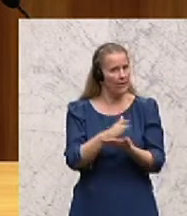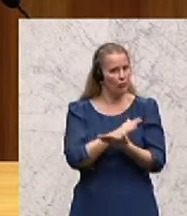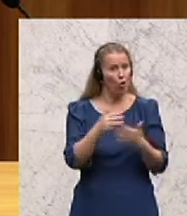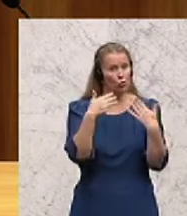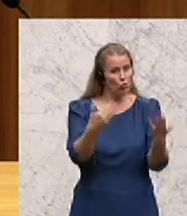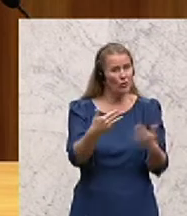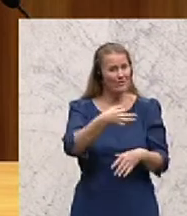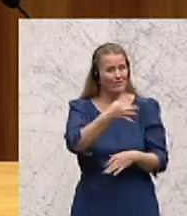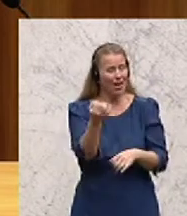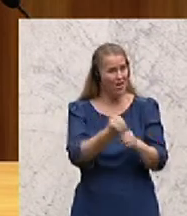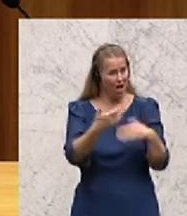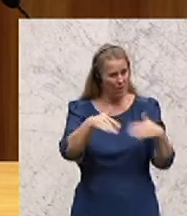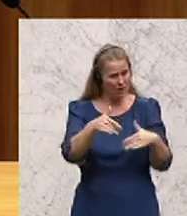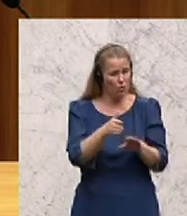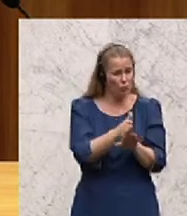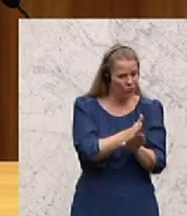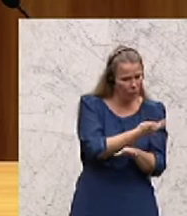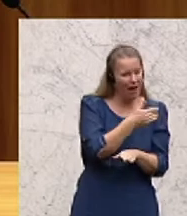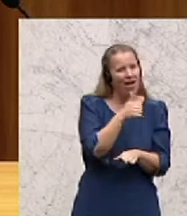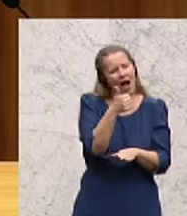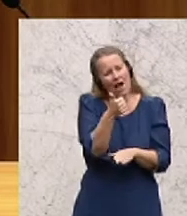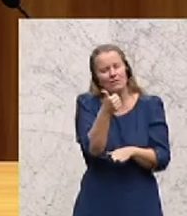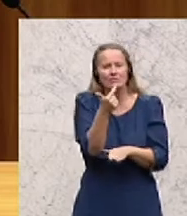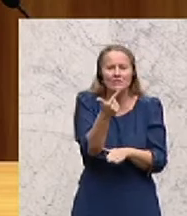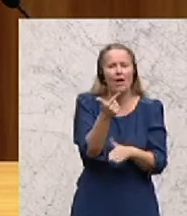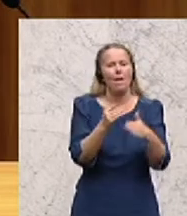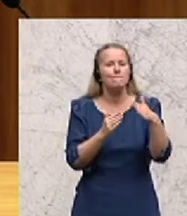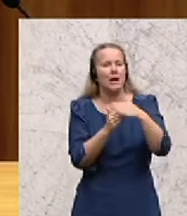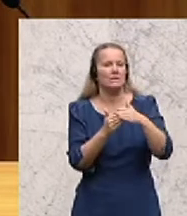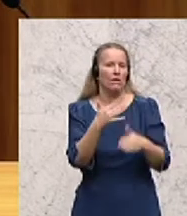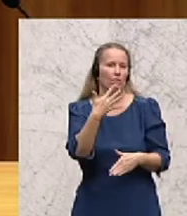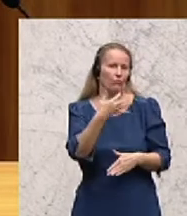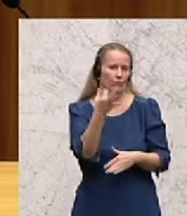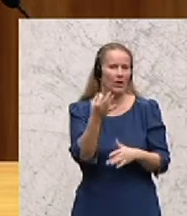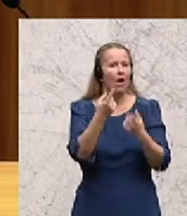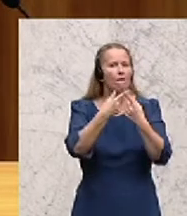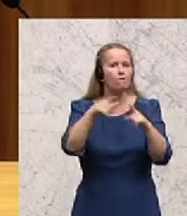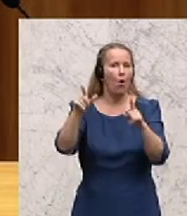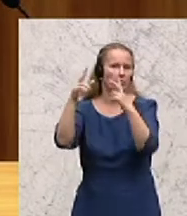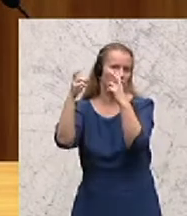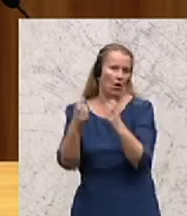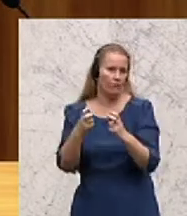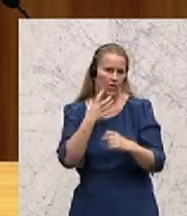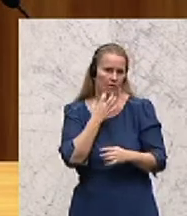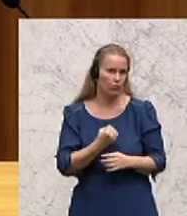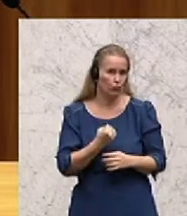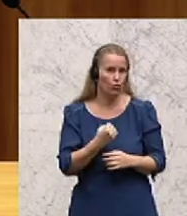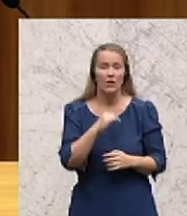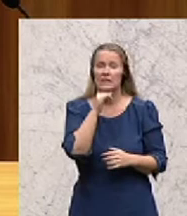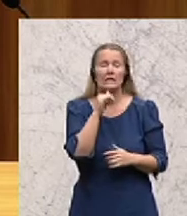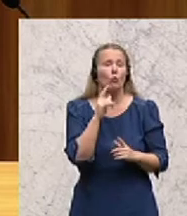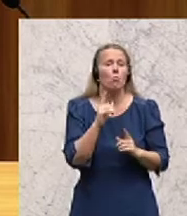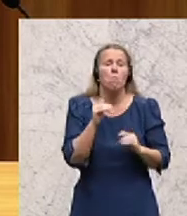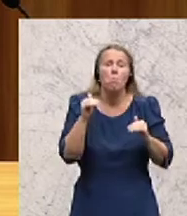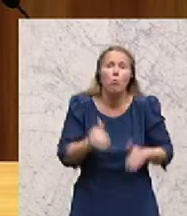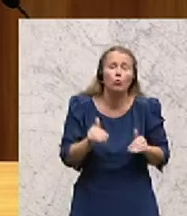90 Tagen Arbeitslosigkeit, dass man vielleicht für ein, zwei, drei, maximal fünf Tage woanders aufhalten möchte. Nicht unbedingt im